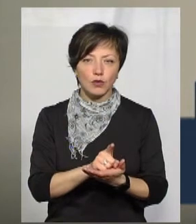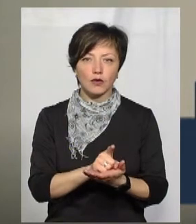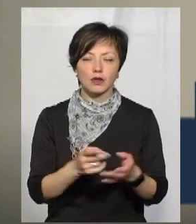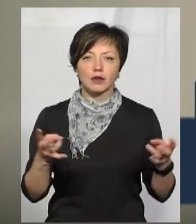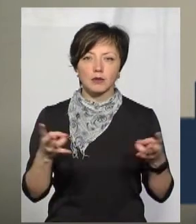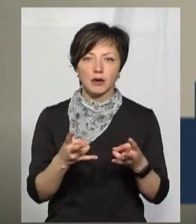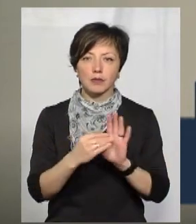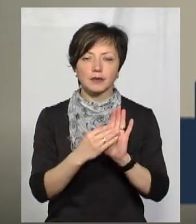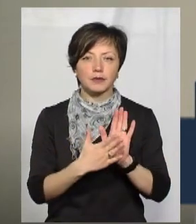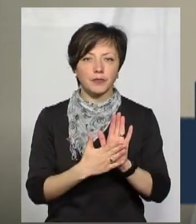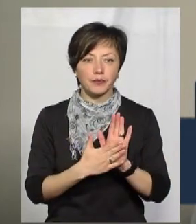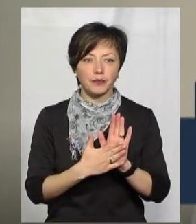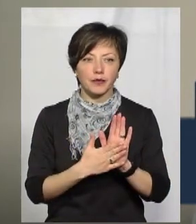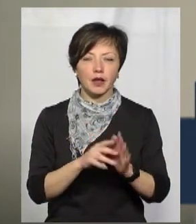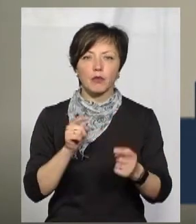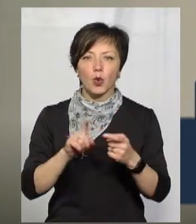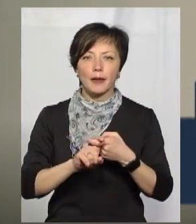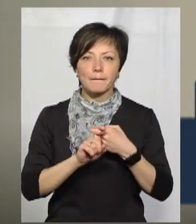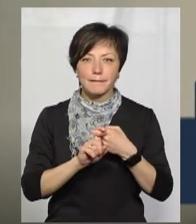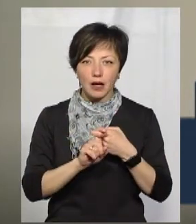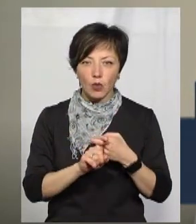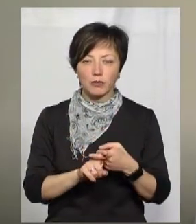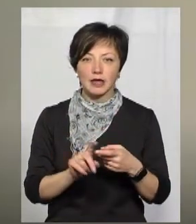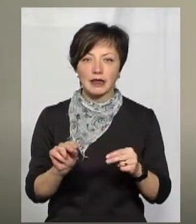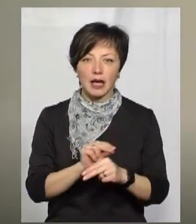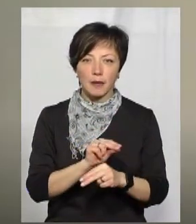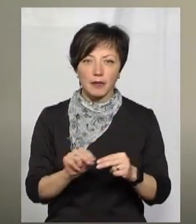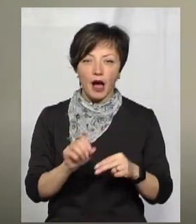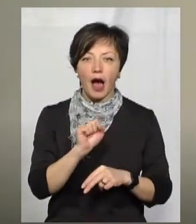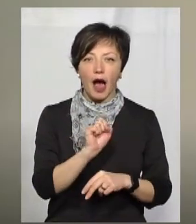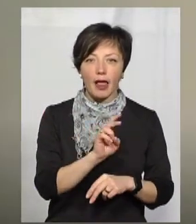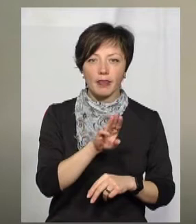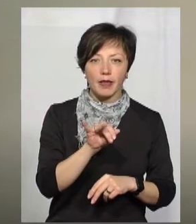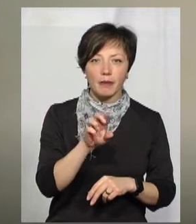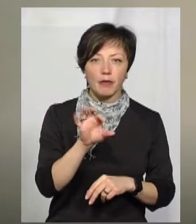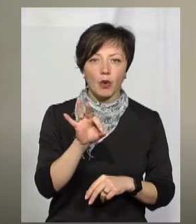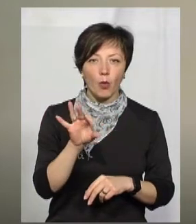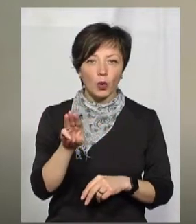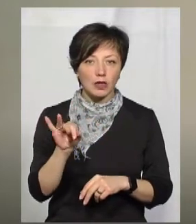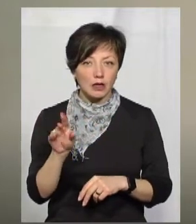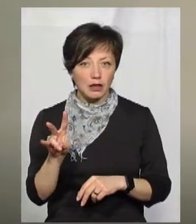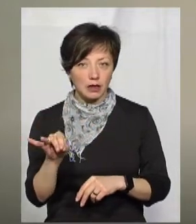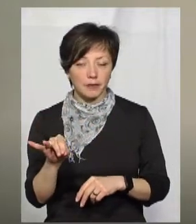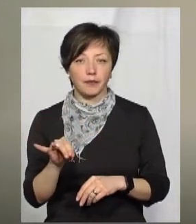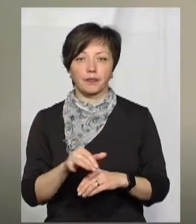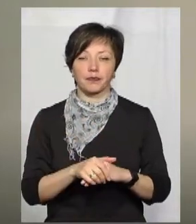пацієнтам призначається протимікробна терапія, а саме антибактерійна терапія.